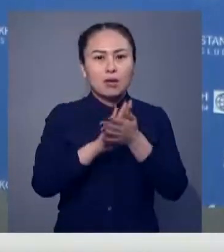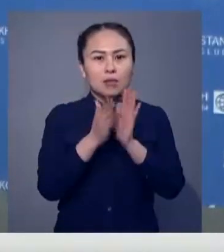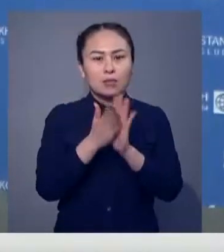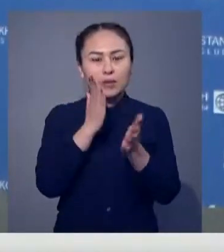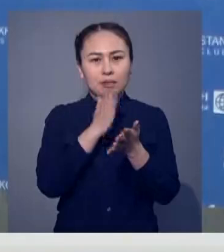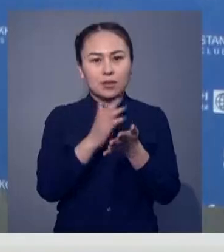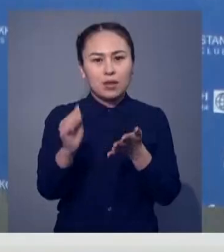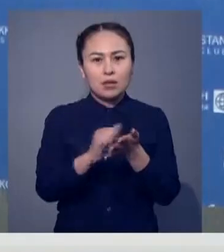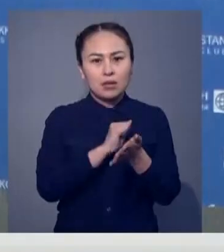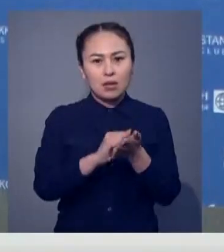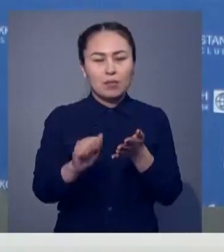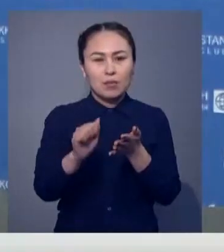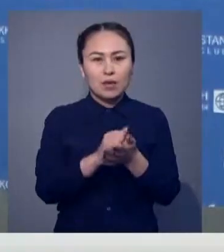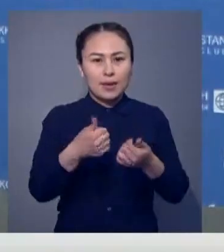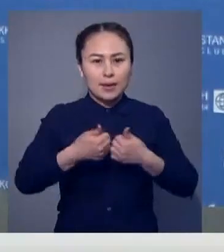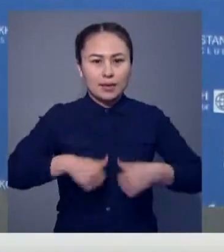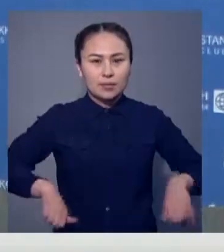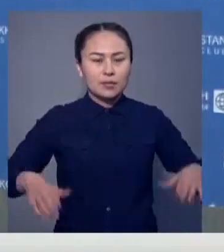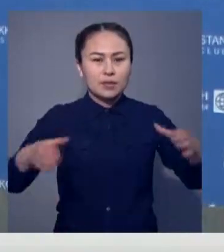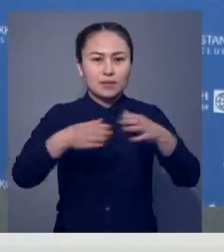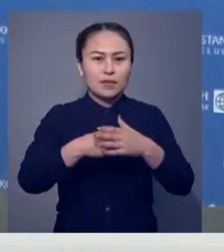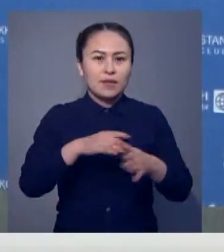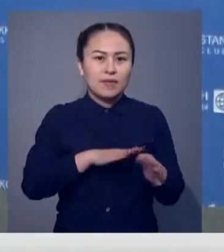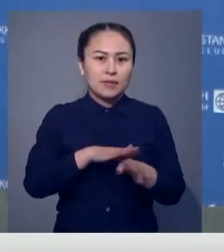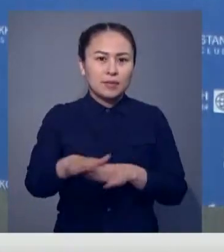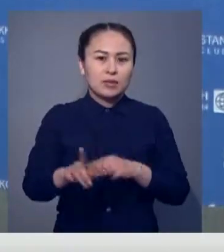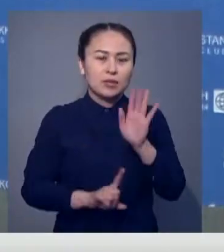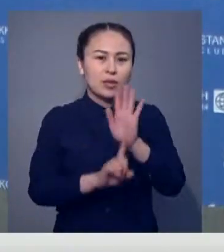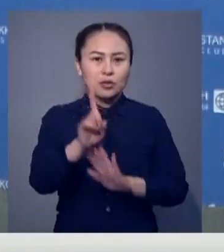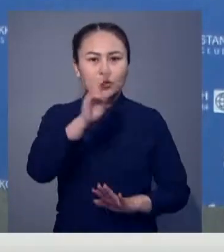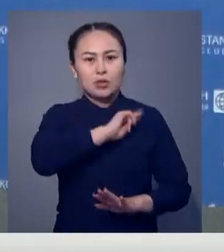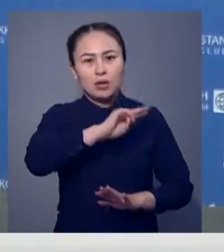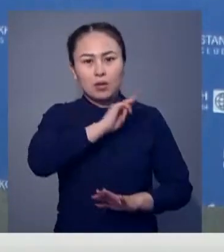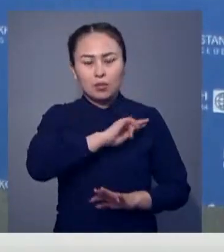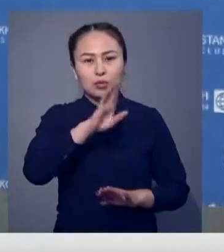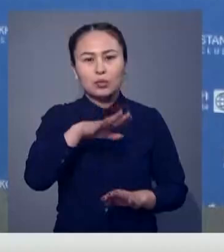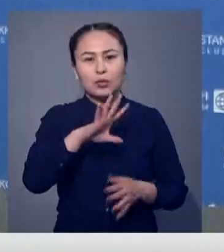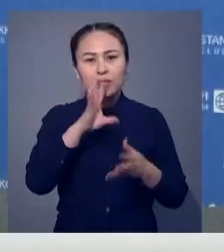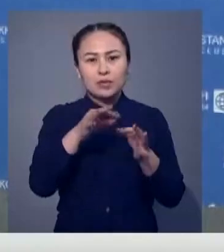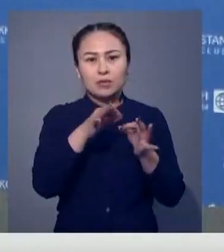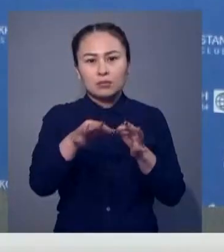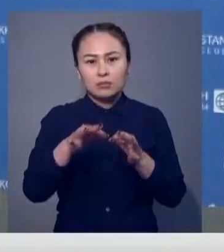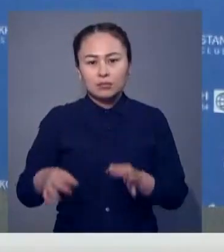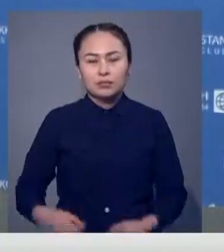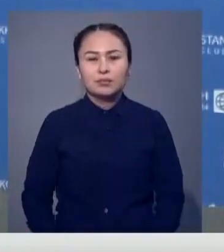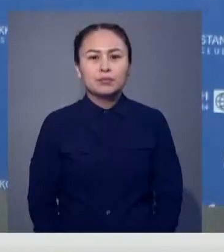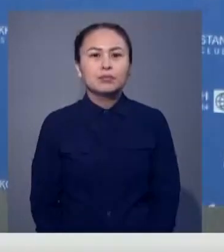Құжатты қалалық комиссияда бектіп, пилоттық жобар әтінде жүзегі асыра бастаймыз. Одан кен аймақтаға елдерді қамтаймыз.